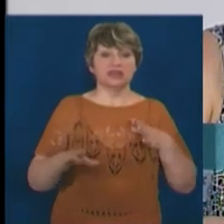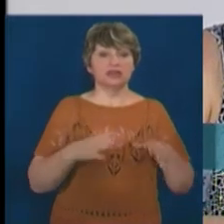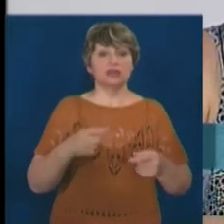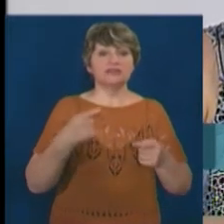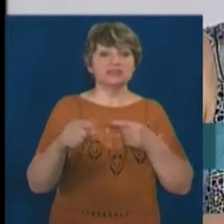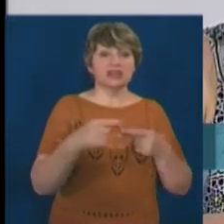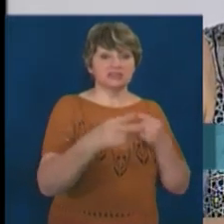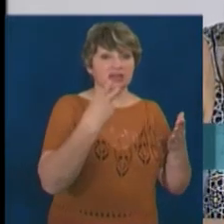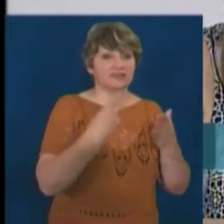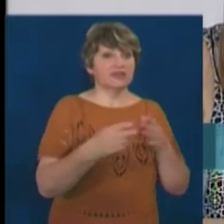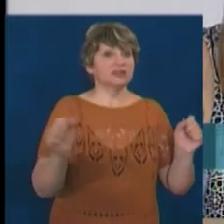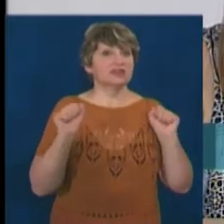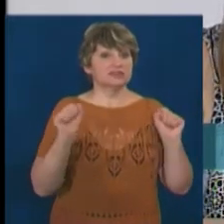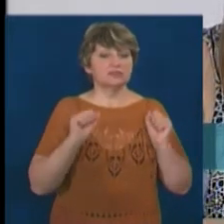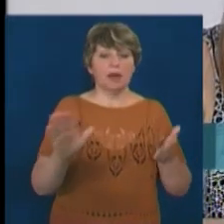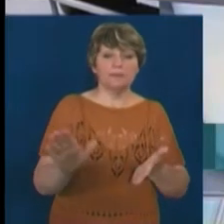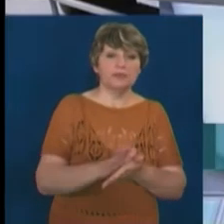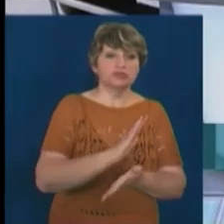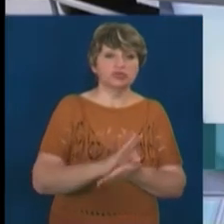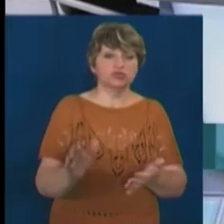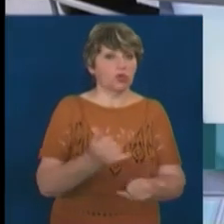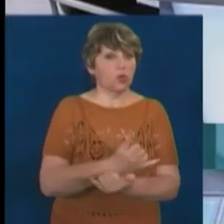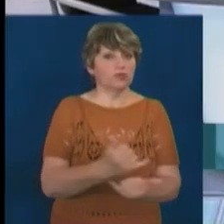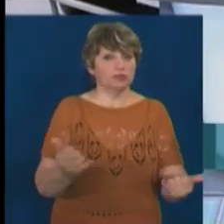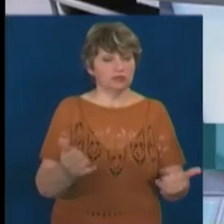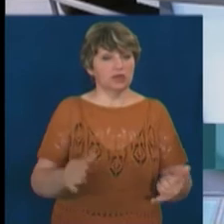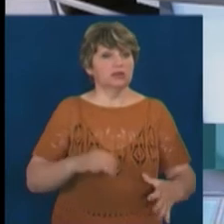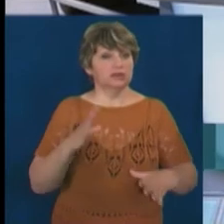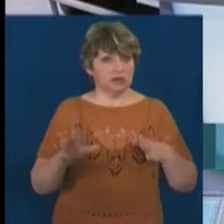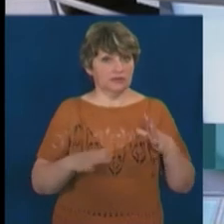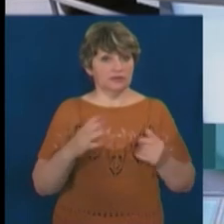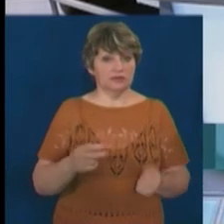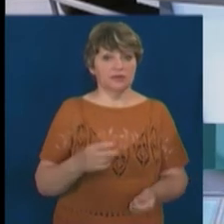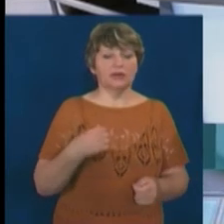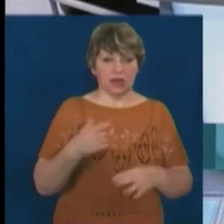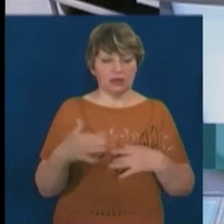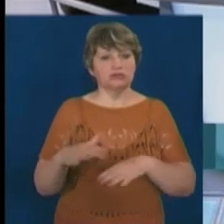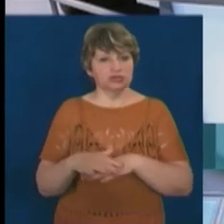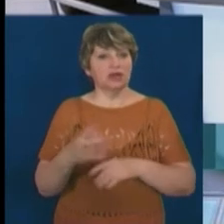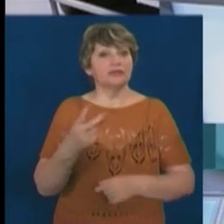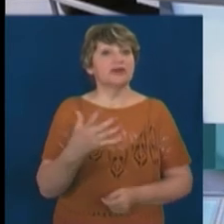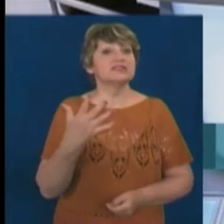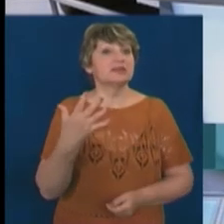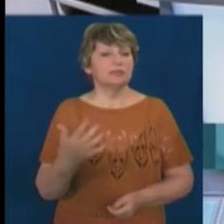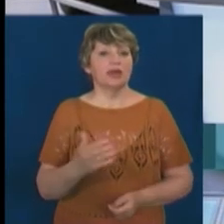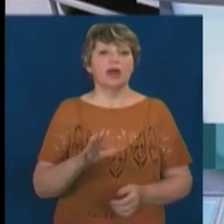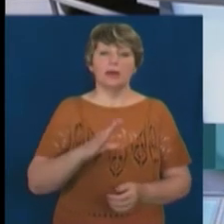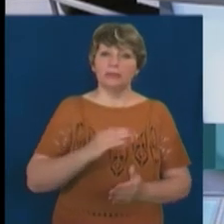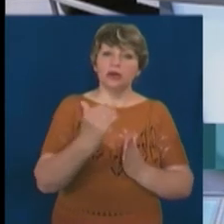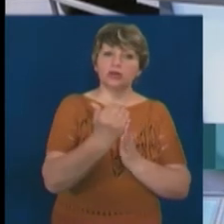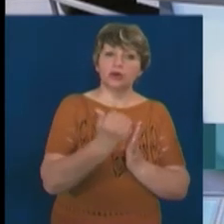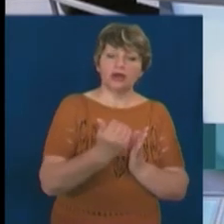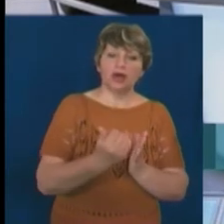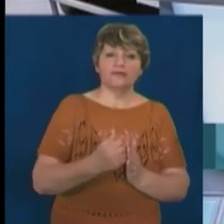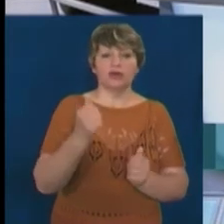спорту, які все літо проводили безкоштовно тренування. Я запам'ятав цифру 25. 25, можливо, да. І в них був графік кожного